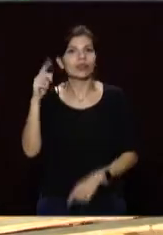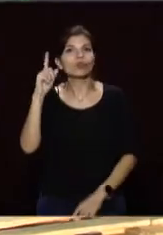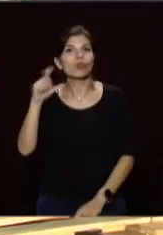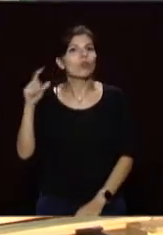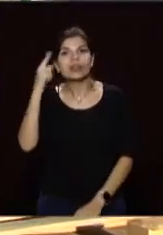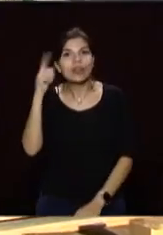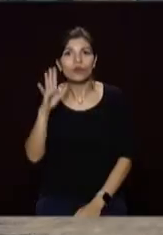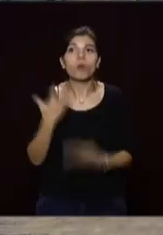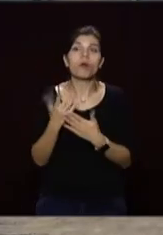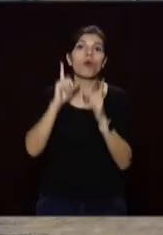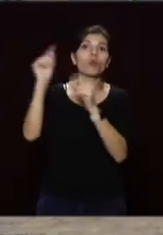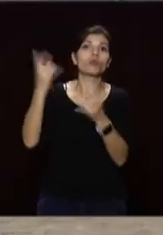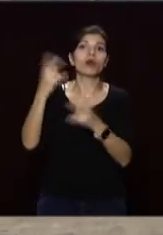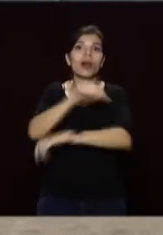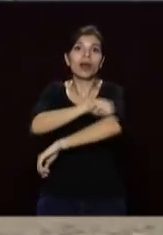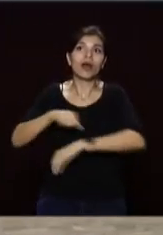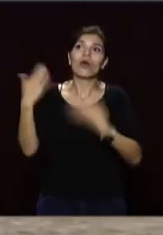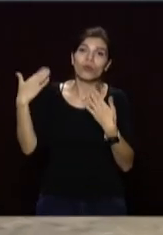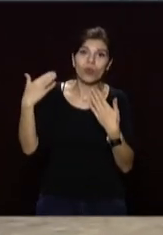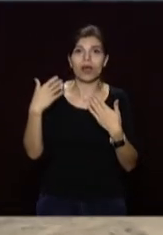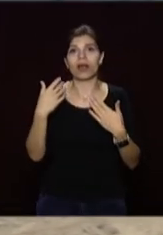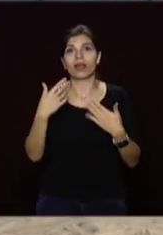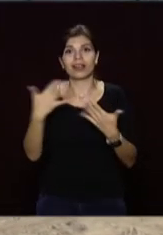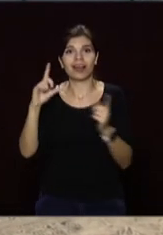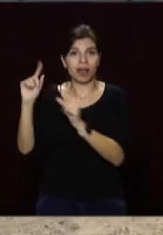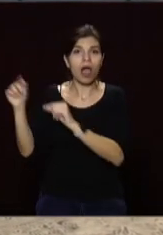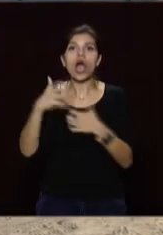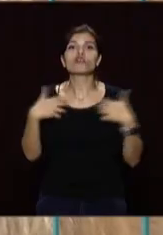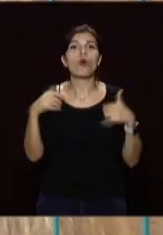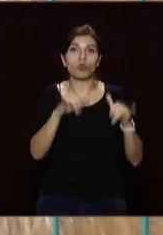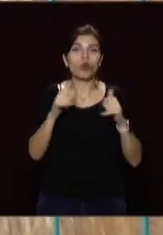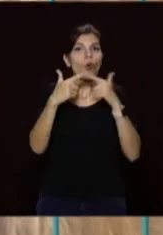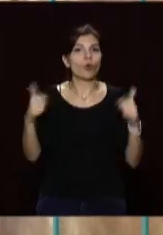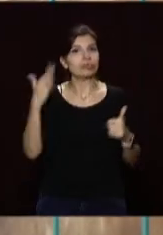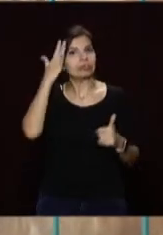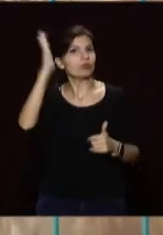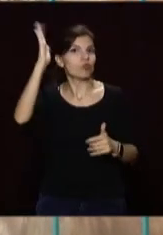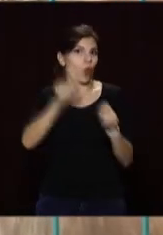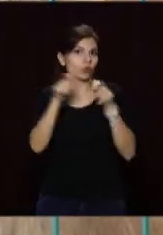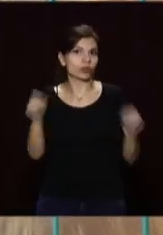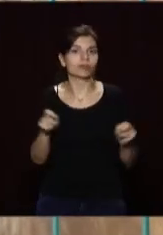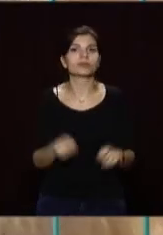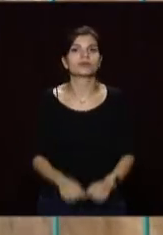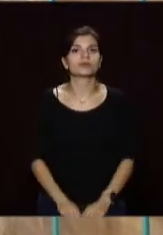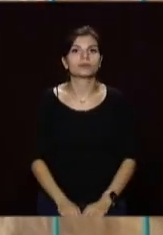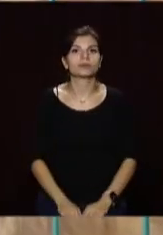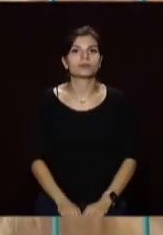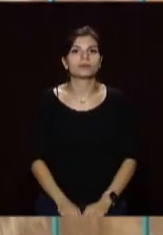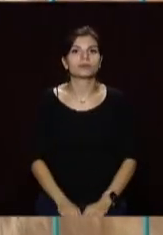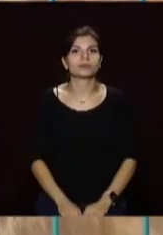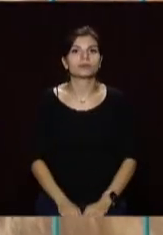домашніх улюбленців у відрядженнях. Вікторія Вахрушина і Рада Акімова, Максим Олещенко, Open News, телеканал «Відкритий».